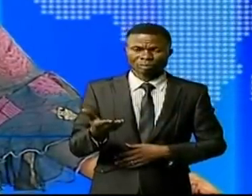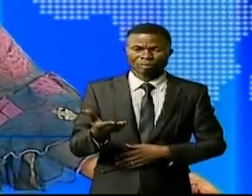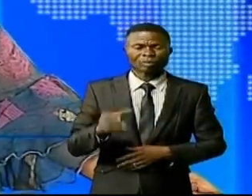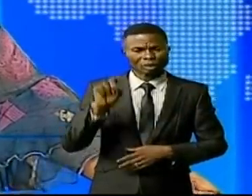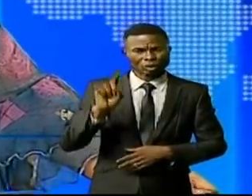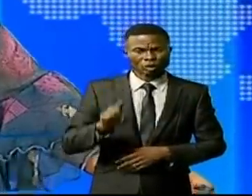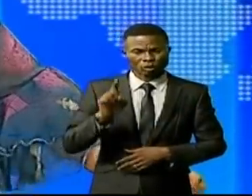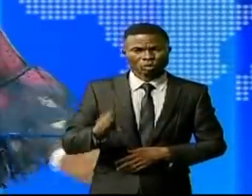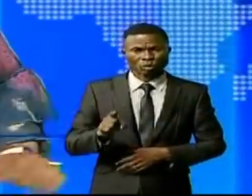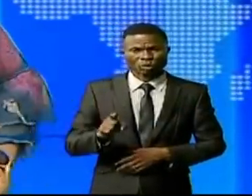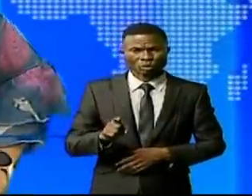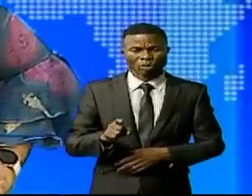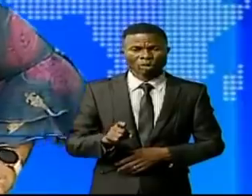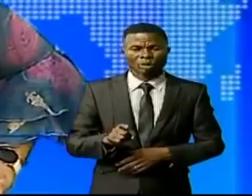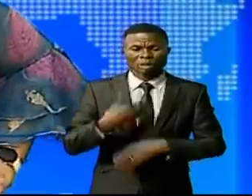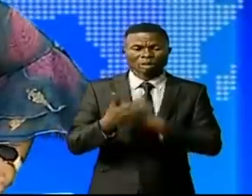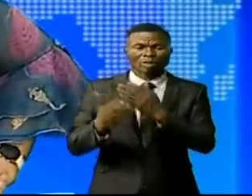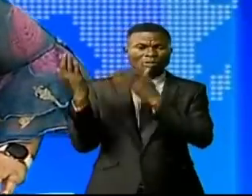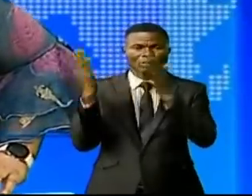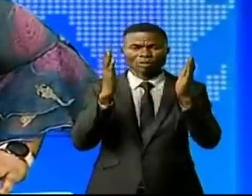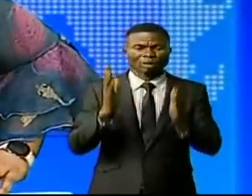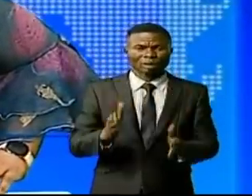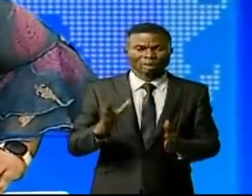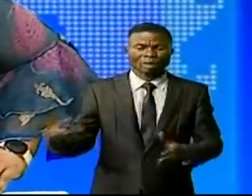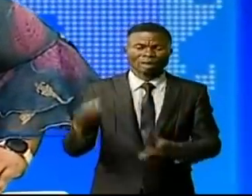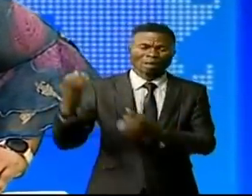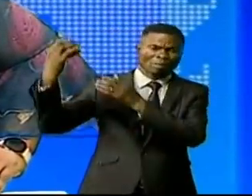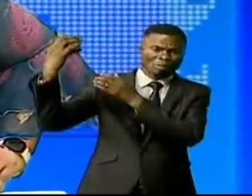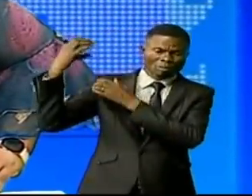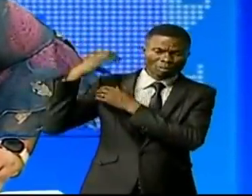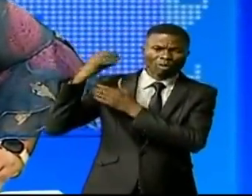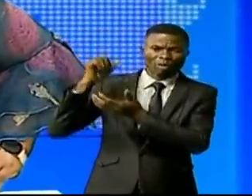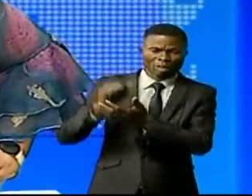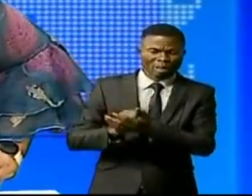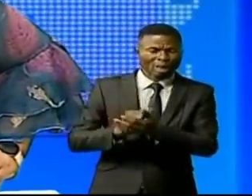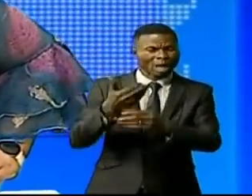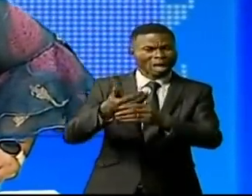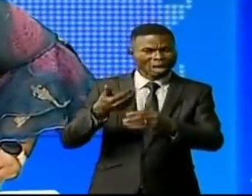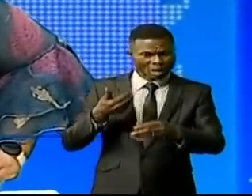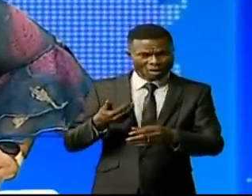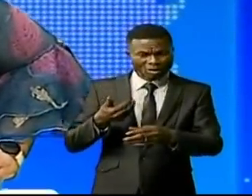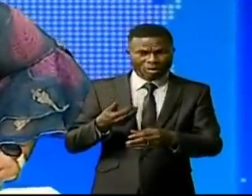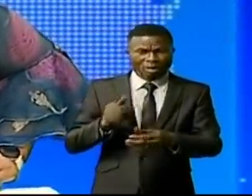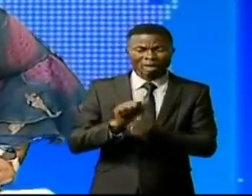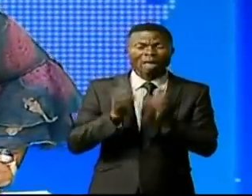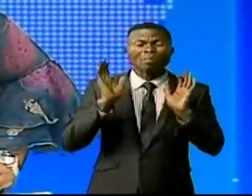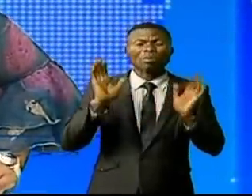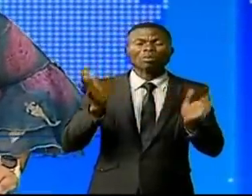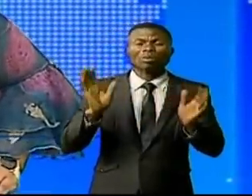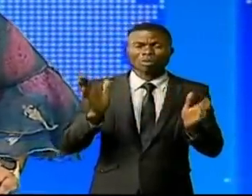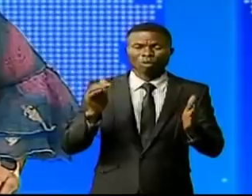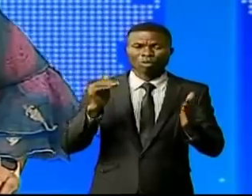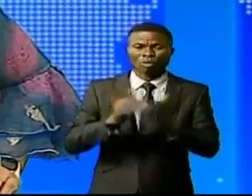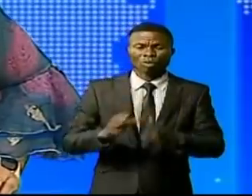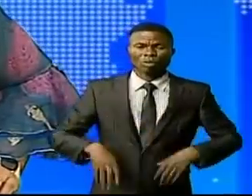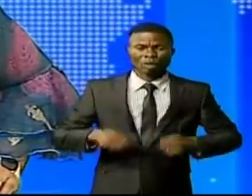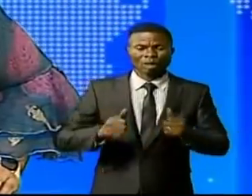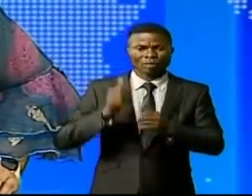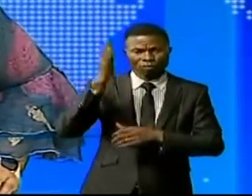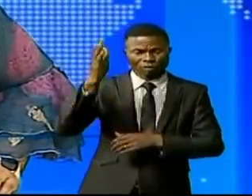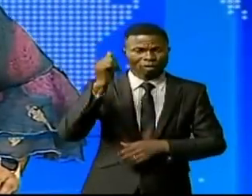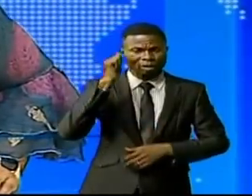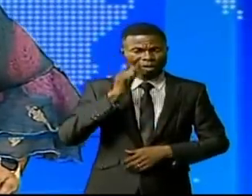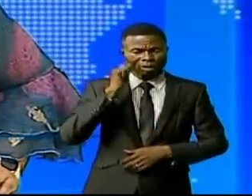obligées de faire un petit commerce. Cette prise en charge précoce a une incidence sur le